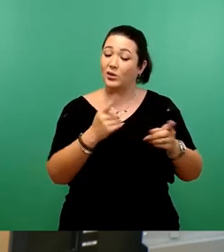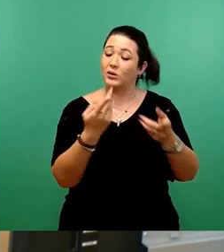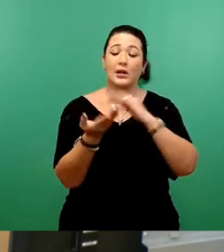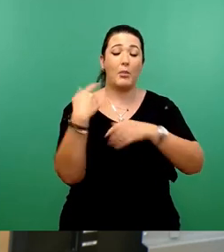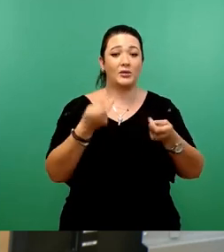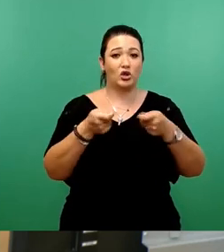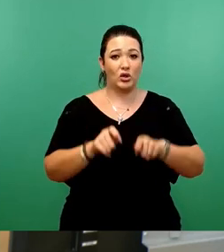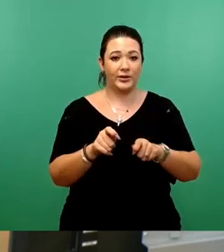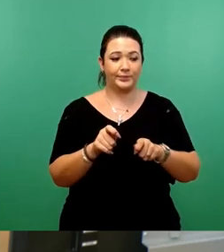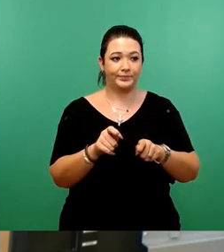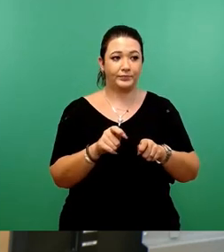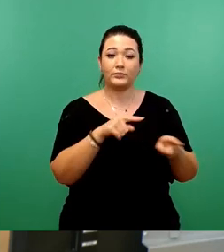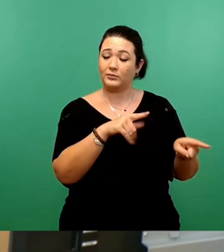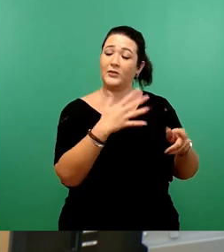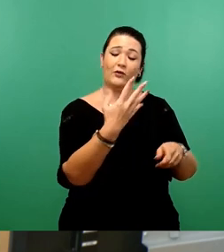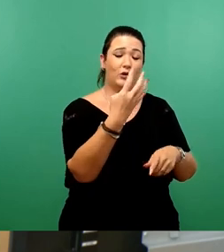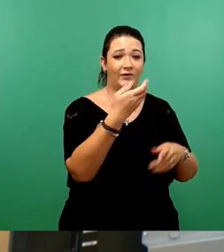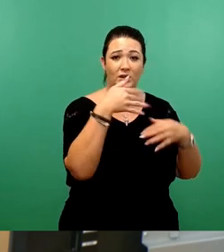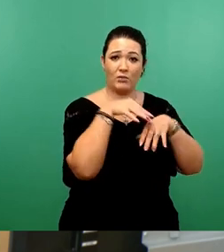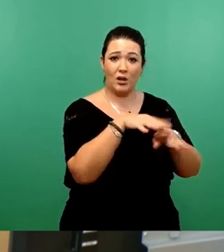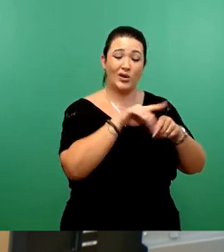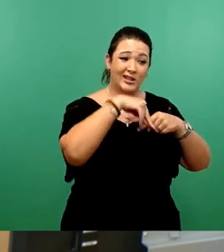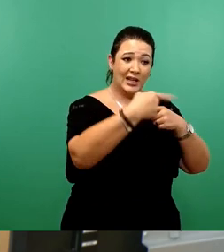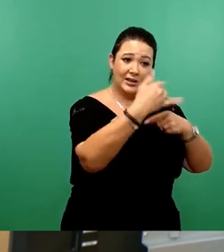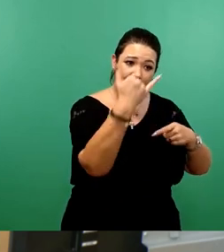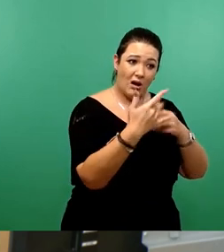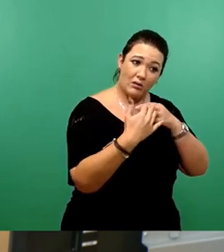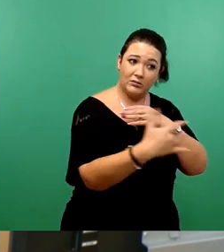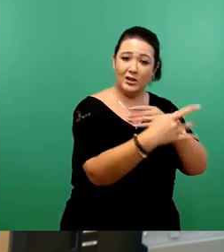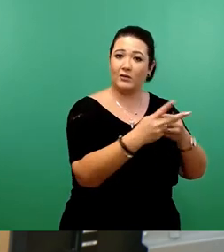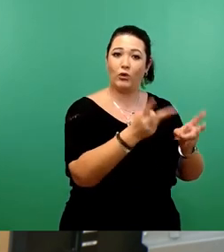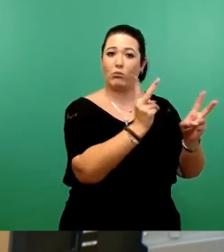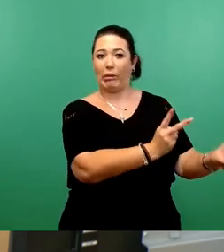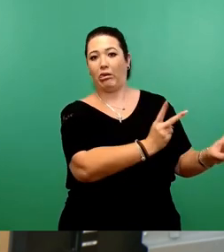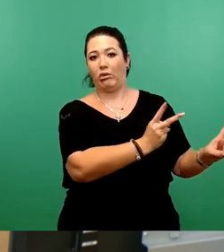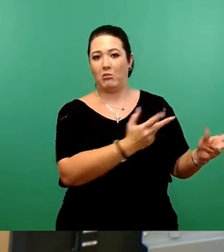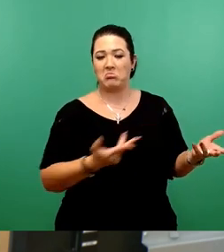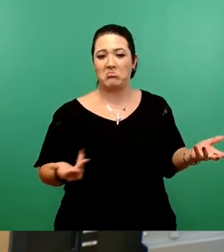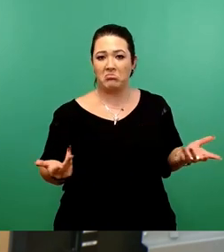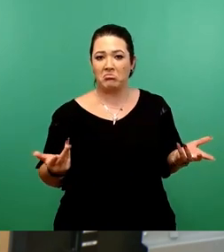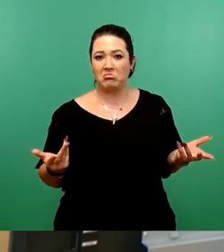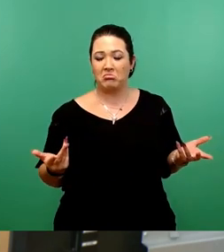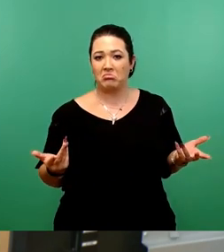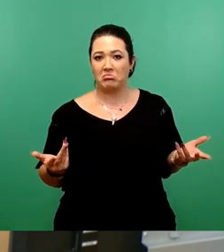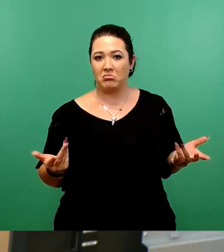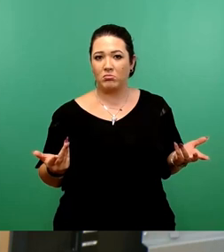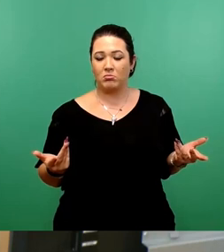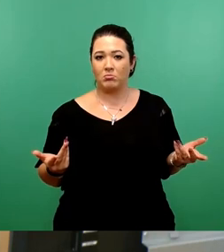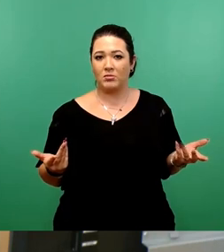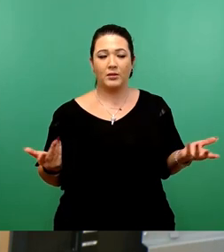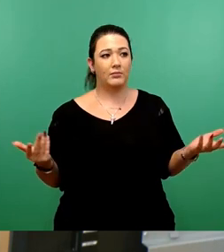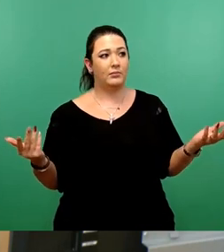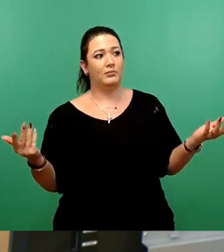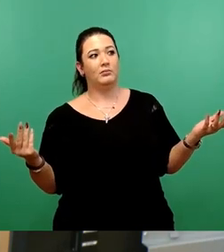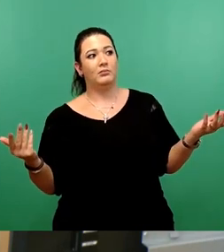45 Millionen in den nächsten Jahren lassen wir einfach liegen. Und mehr oder weniger, das war von